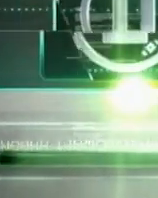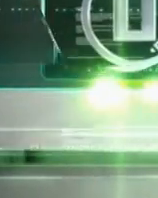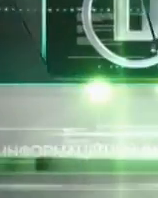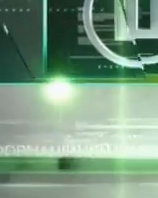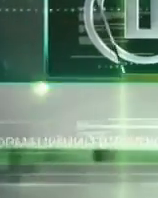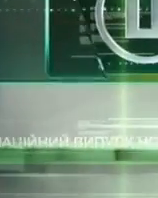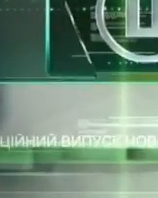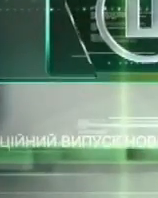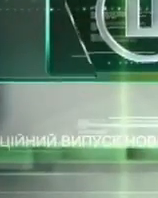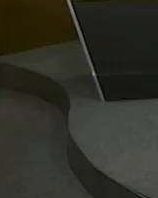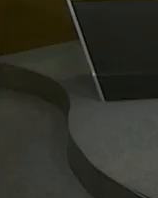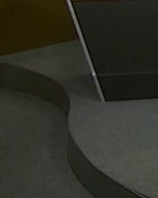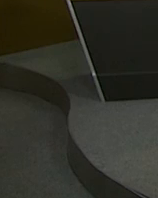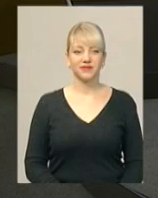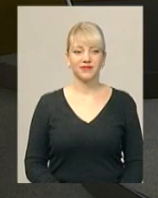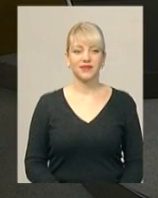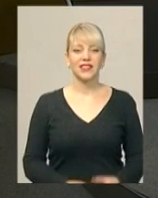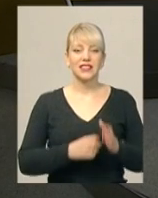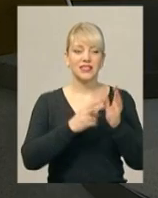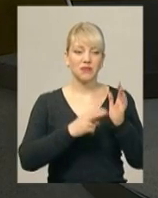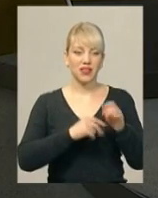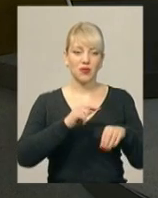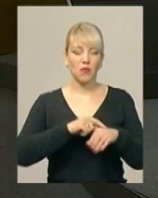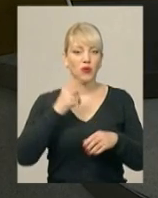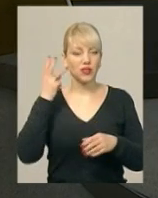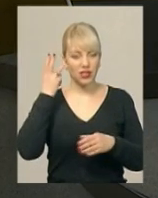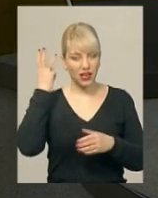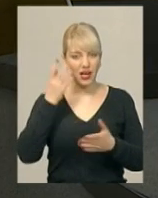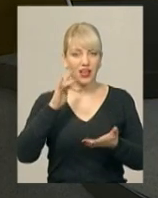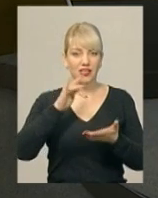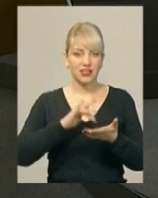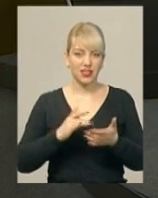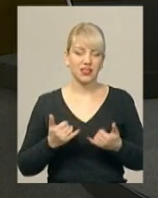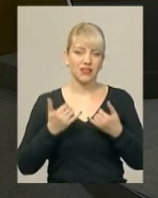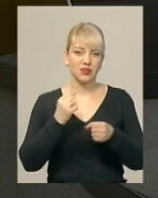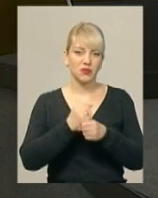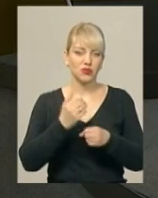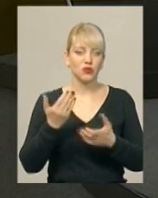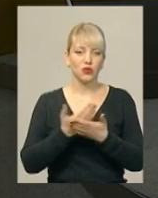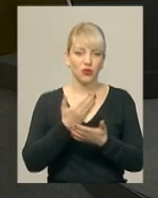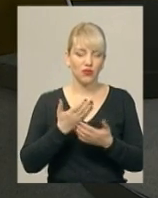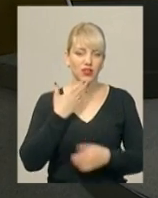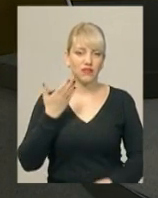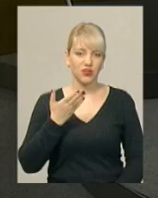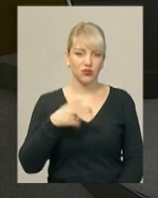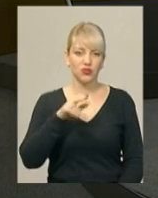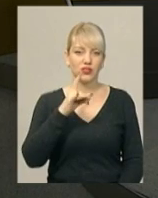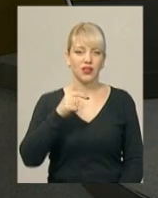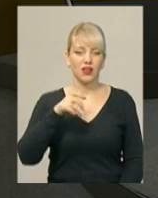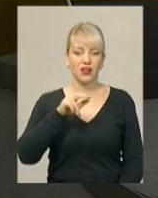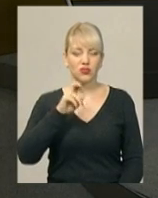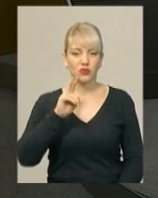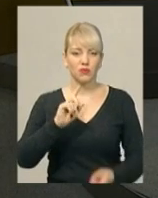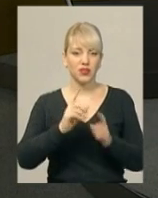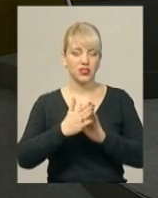Музика 17-та на годиннику, в ефірі черговий інформаційний випуск новин. У студії працюють ведуча Надія Драганчук та